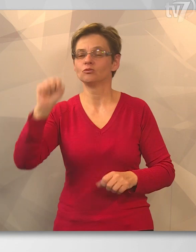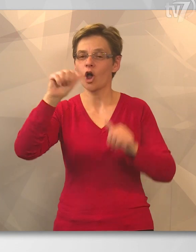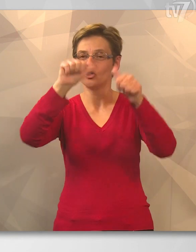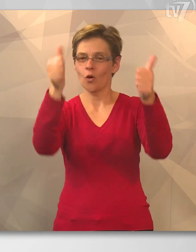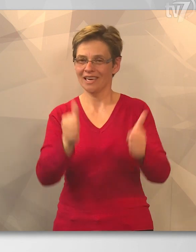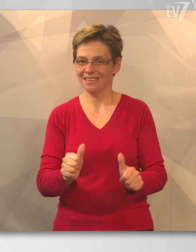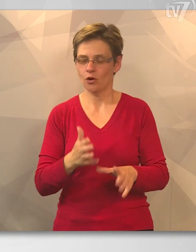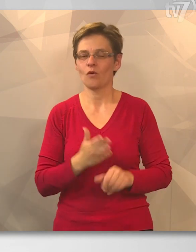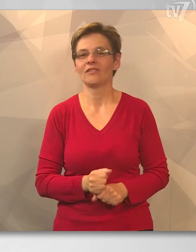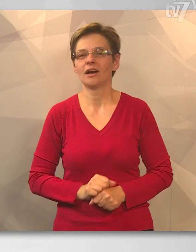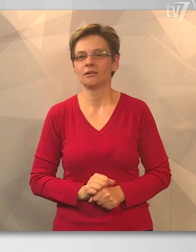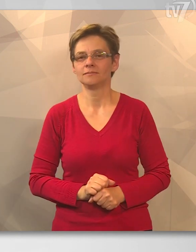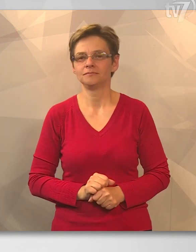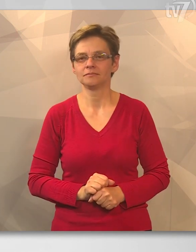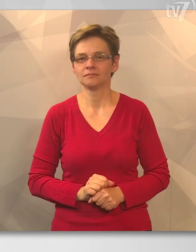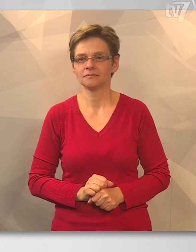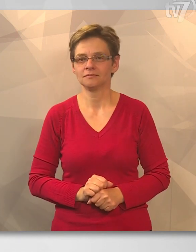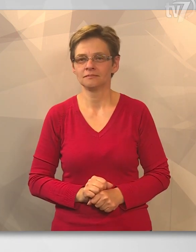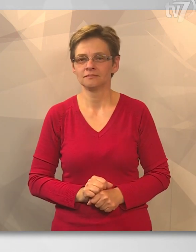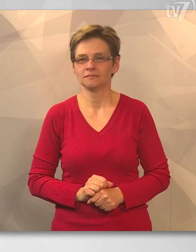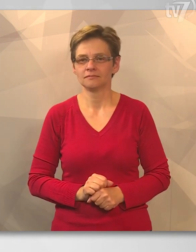a bajnoki címet jelképező trófeát.